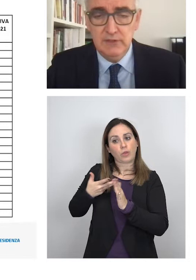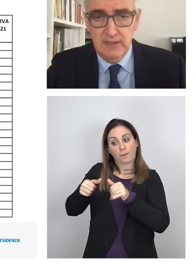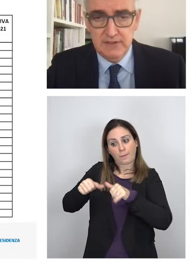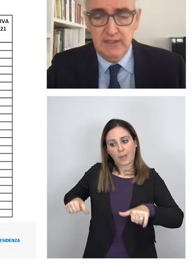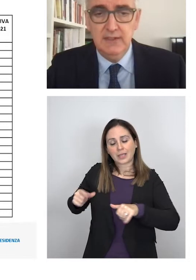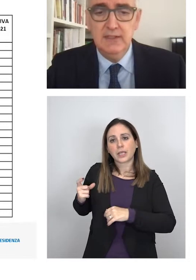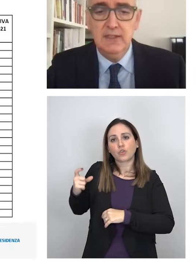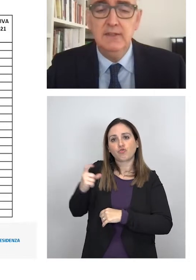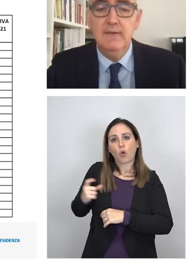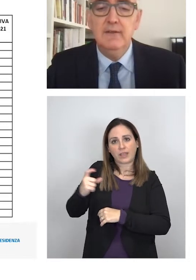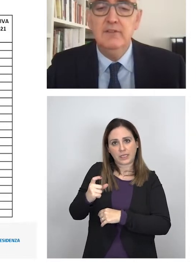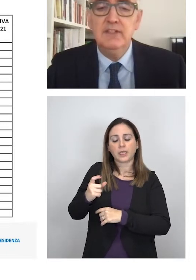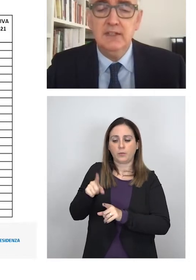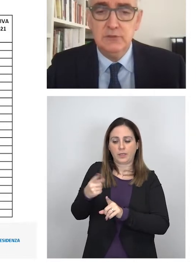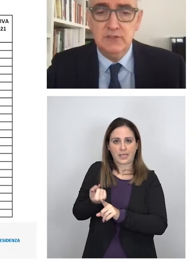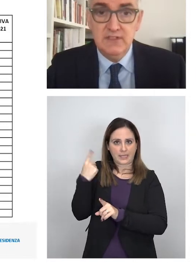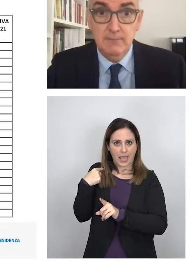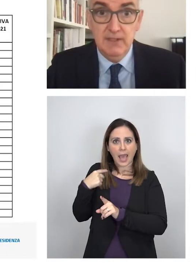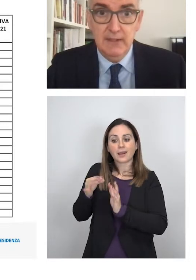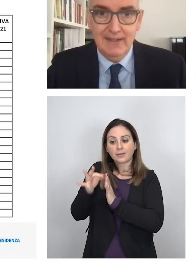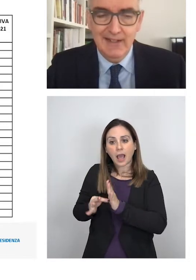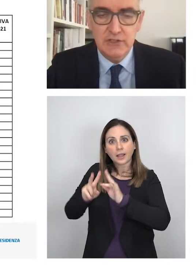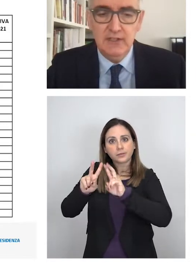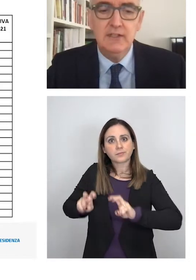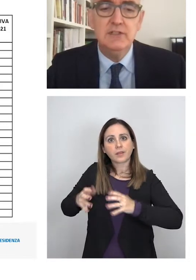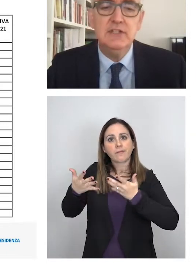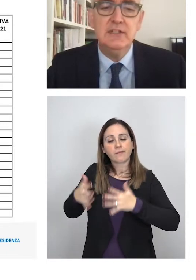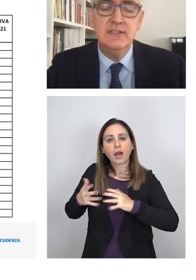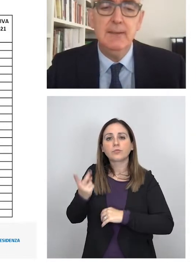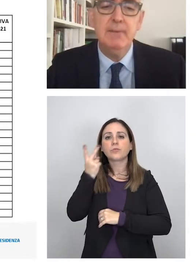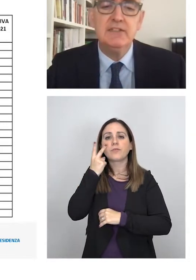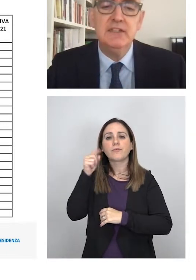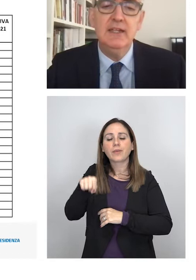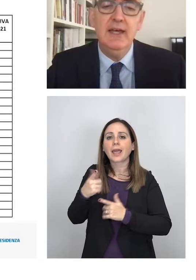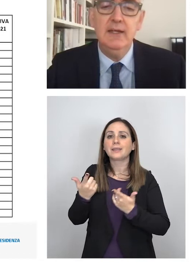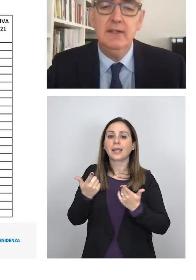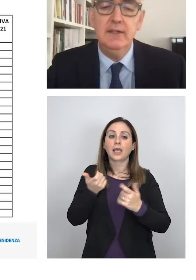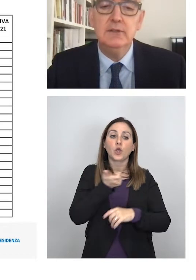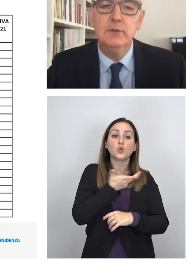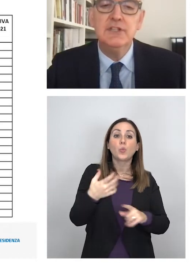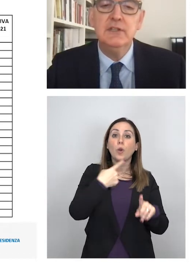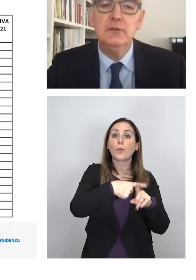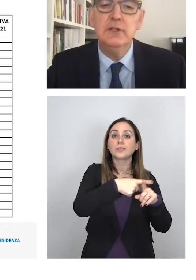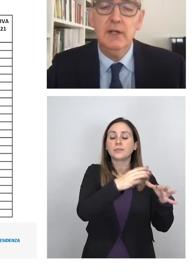giovedì quindi della serata di ieri vedete che sostanzialmente la crescita dell'incidenza passa da